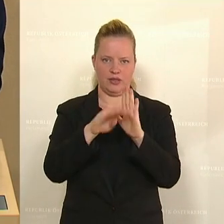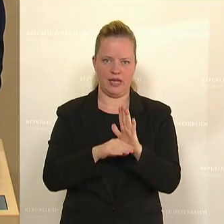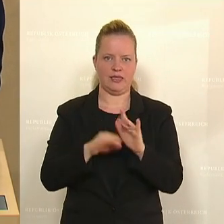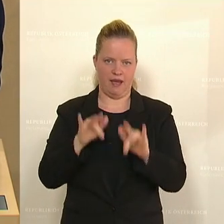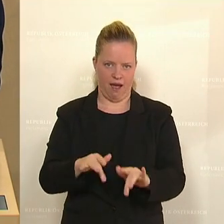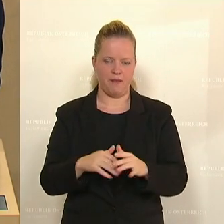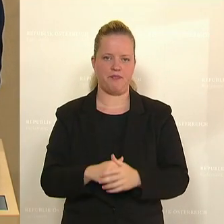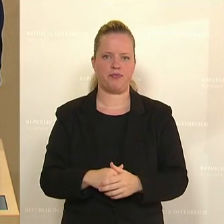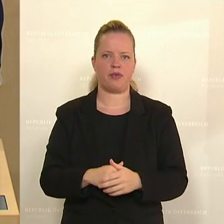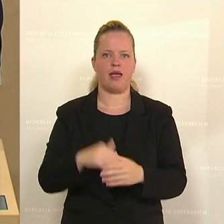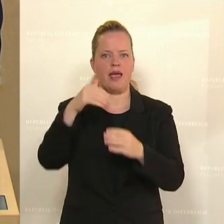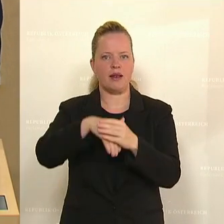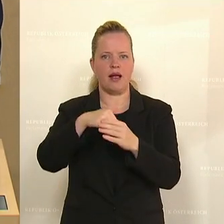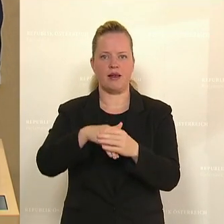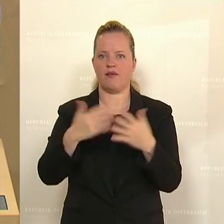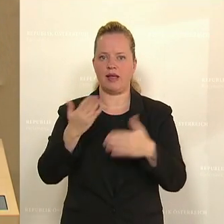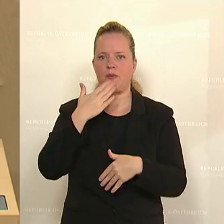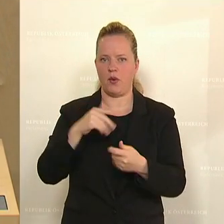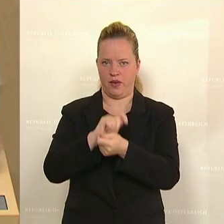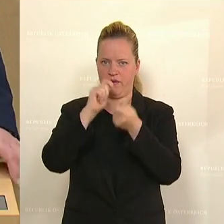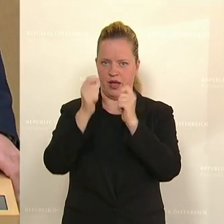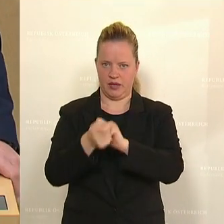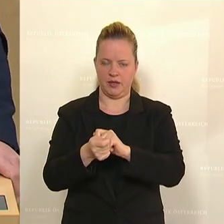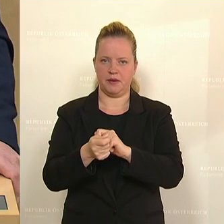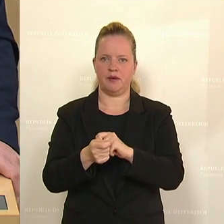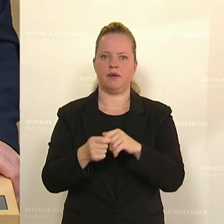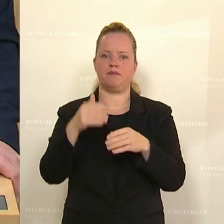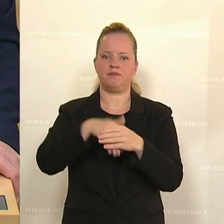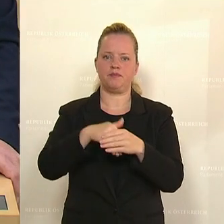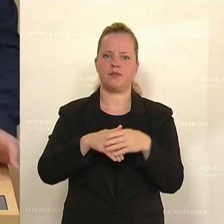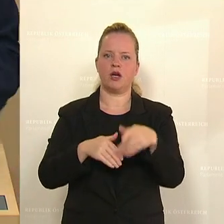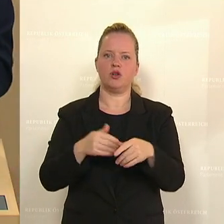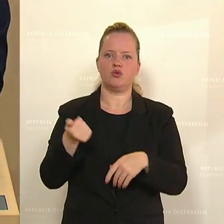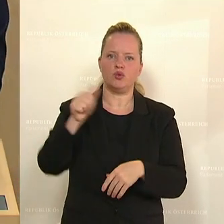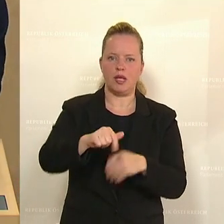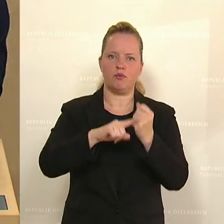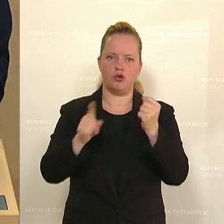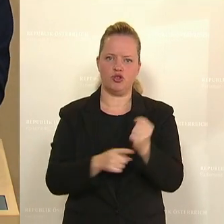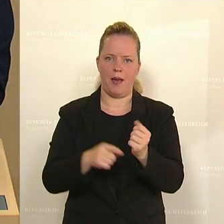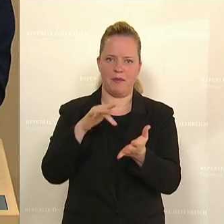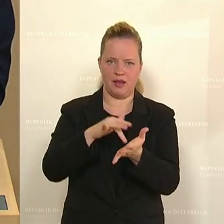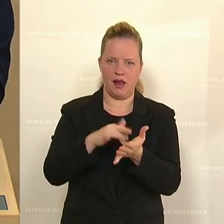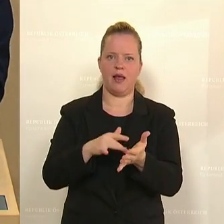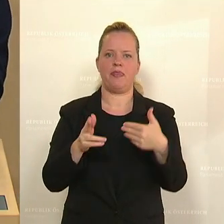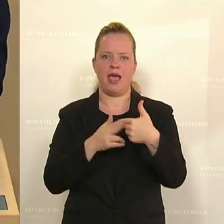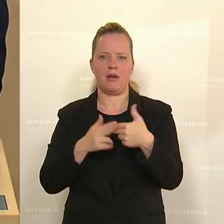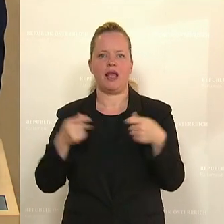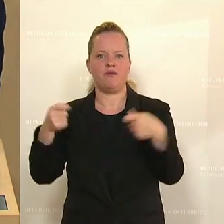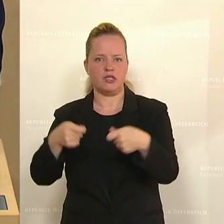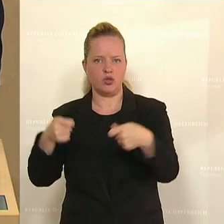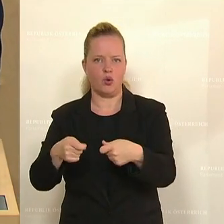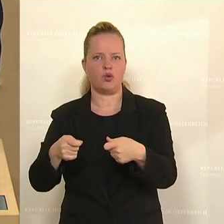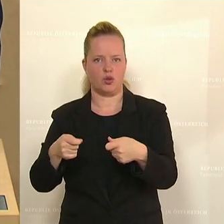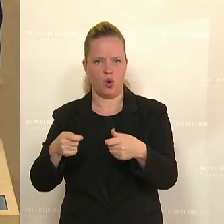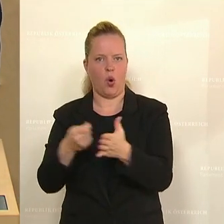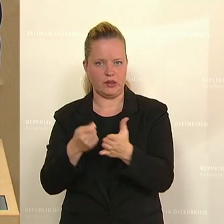wo hier inhaltlich folgendes Bestandteil ist, dass zusätzliche Budgetmittel neben den Investitionskosten auch